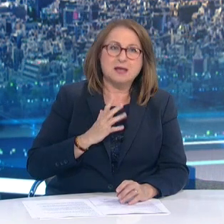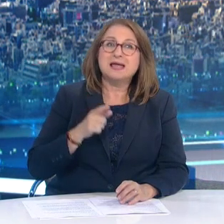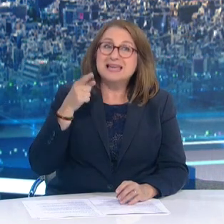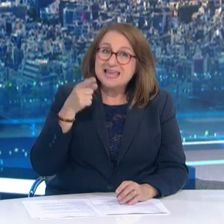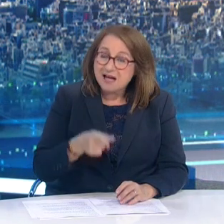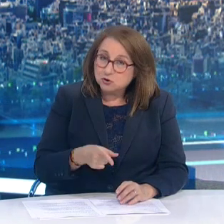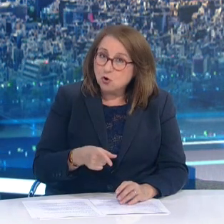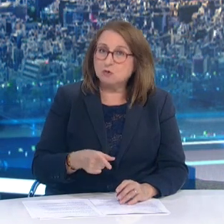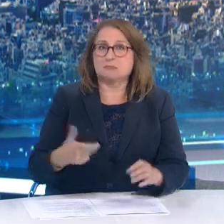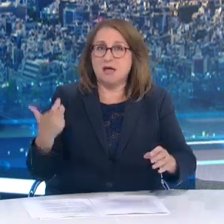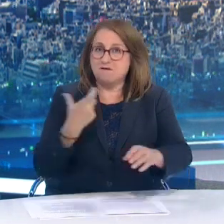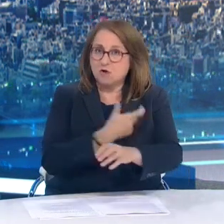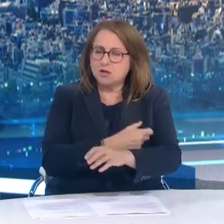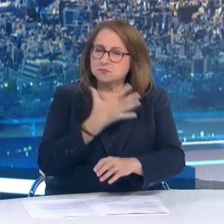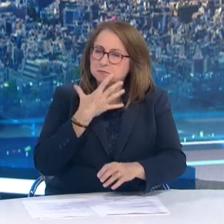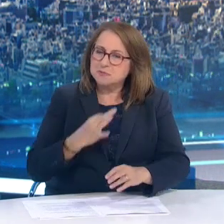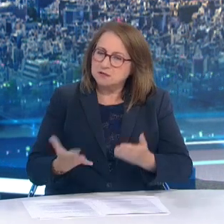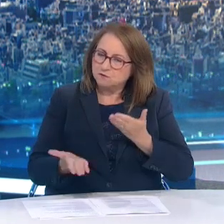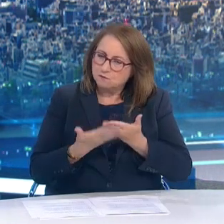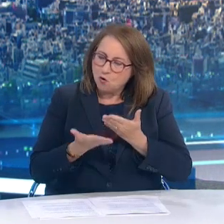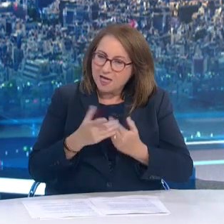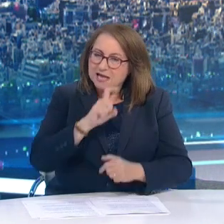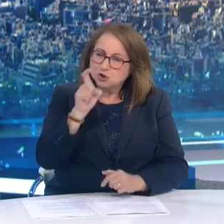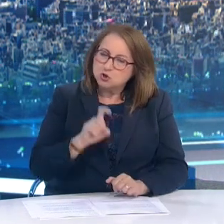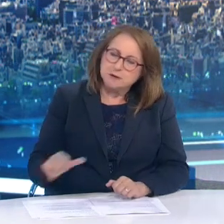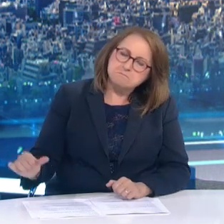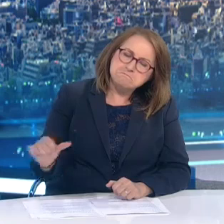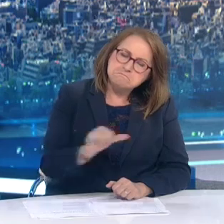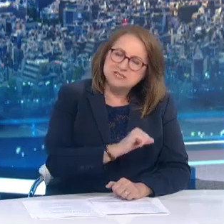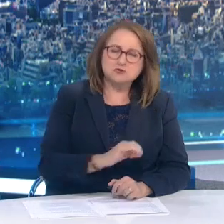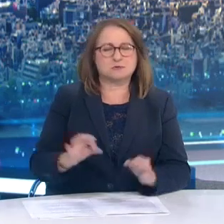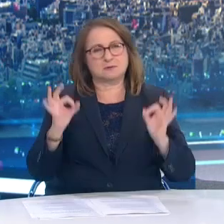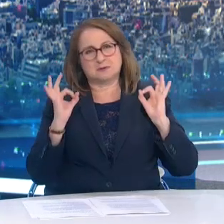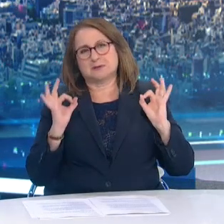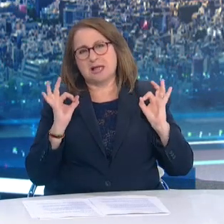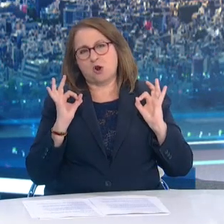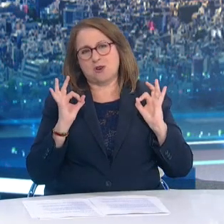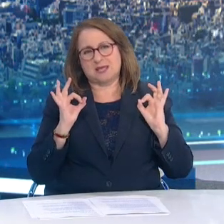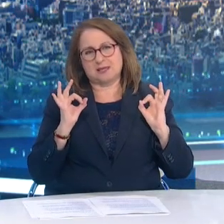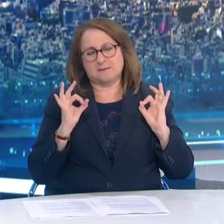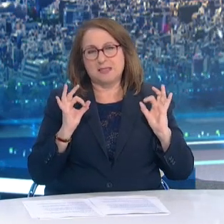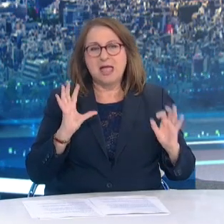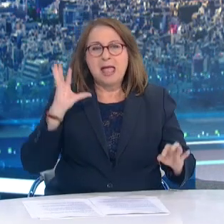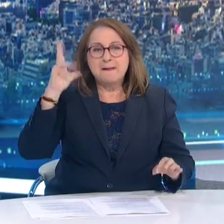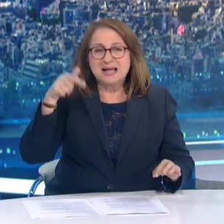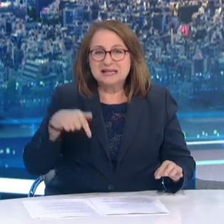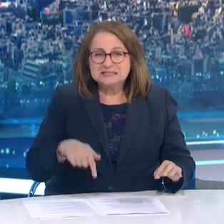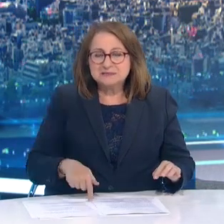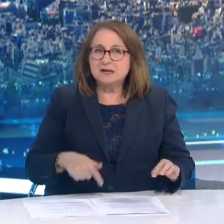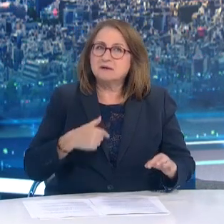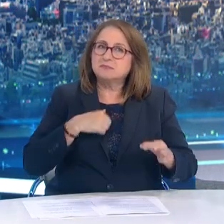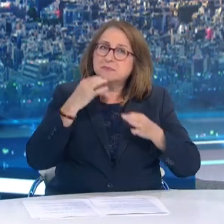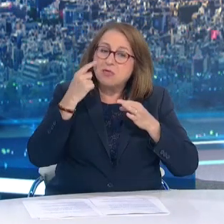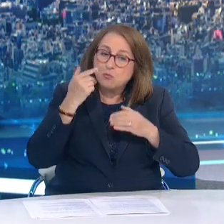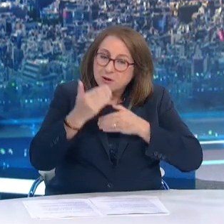επανόδου στην κανονικότητα Αξίζει λοιπόν να δούμε έξι μήνες μετά την έναρξη των εμβολιασμών που έχουμε φτάσει ως σήμερα και τι πρέπει να γίνει